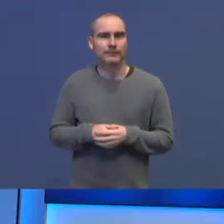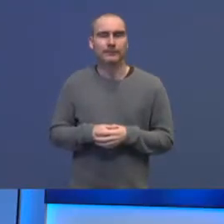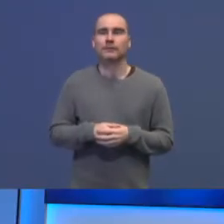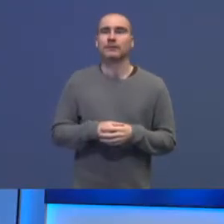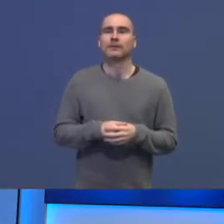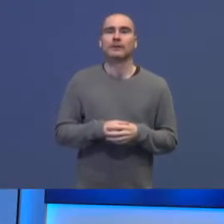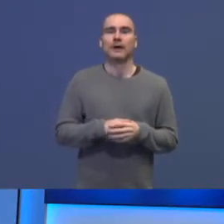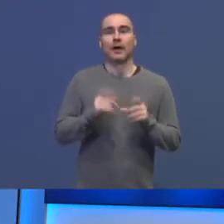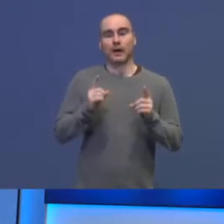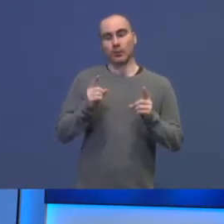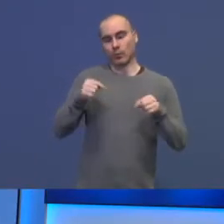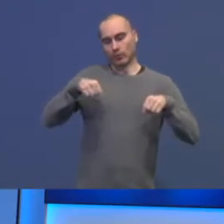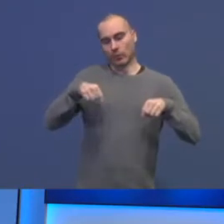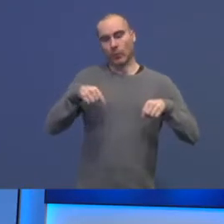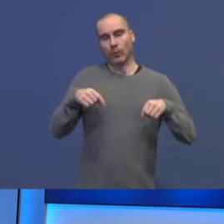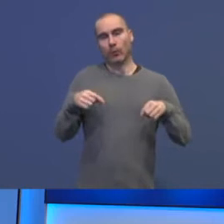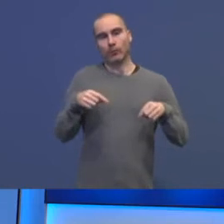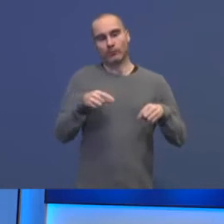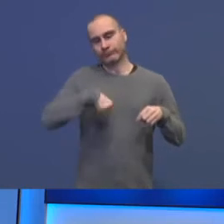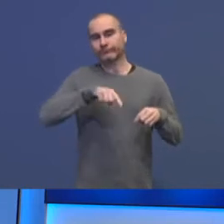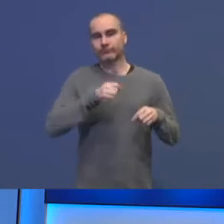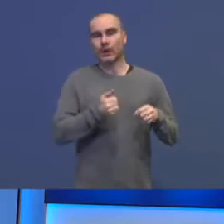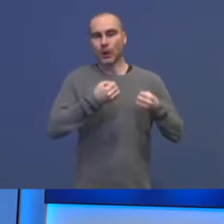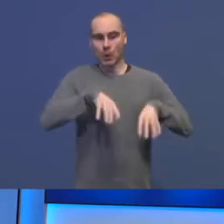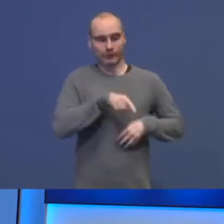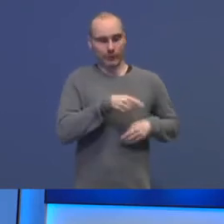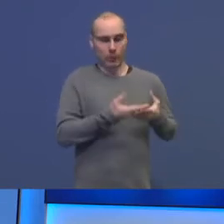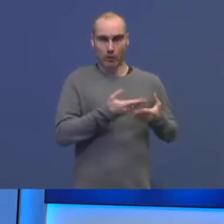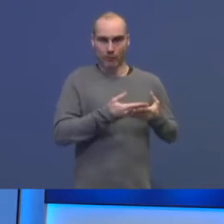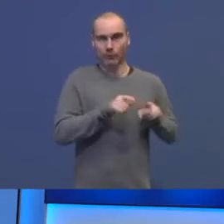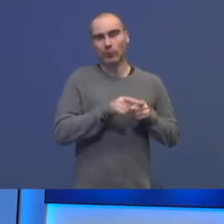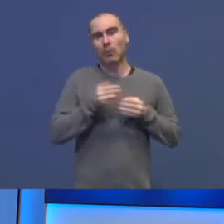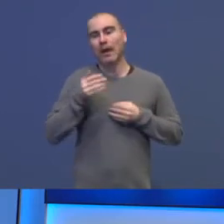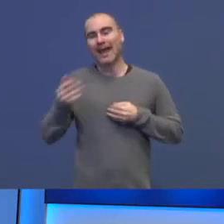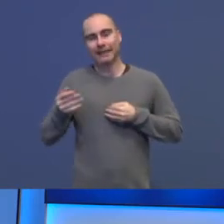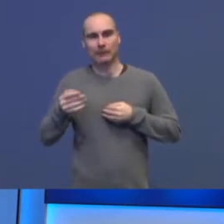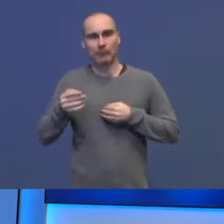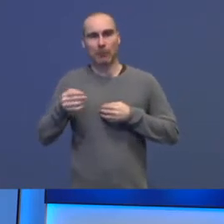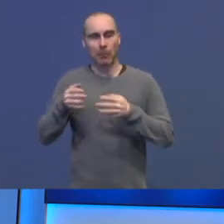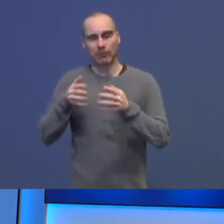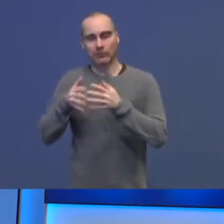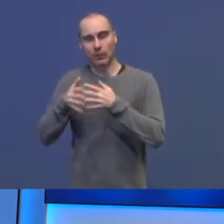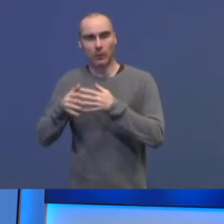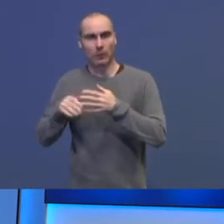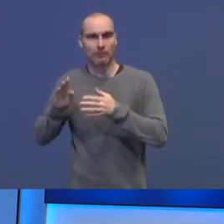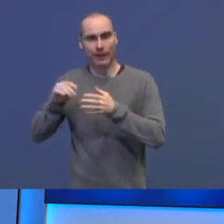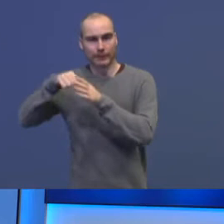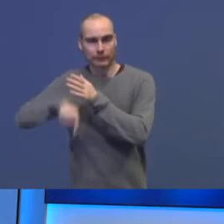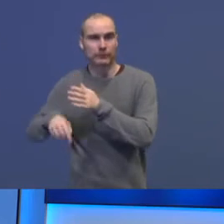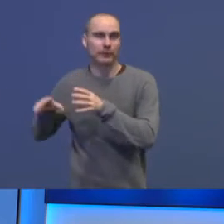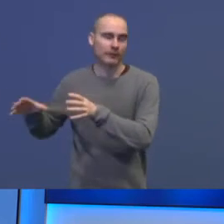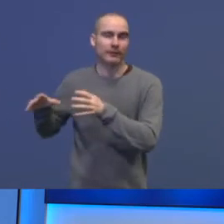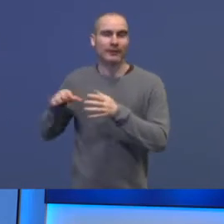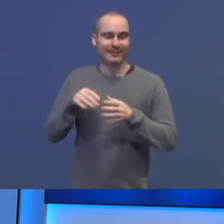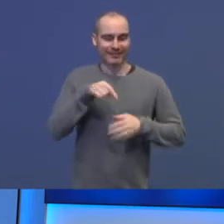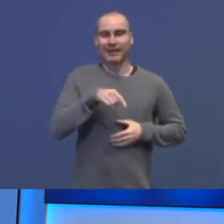Nå gjør vi klart til å kunne løse disse oppgavene, og så kommer vi tilbake til det. Dette er en ekstraordinær bevilgning for å kunne